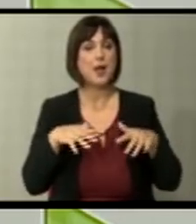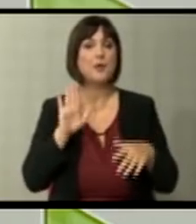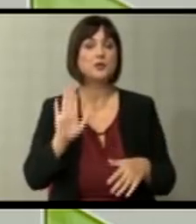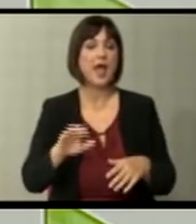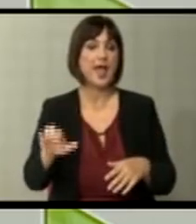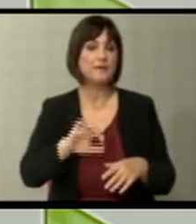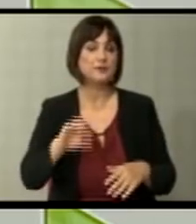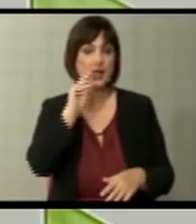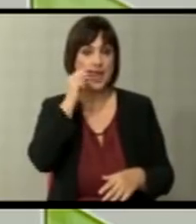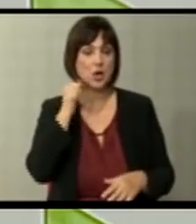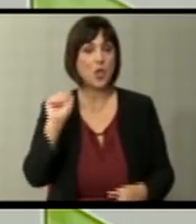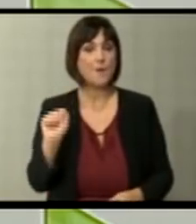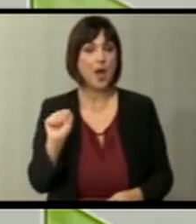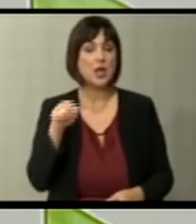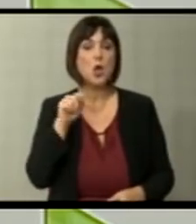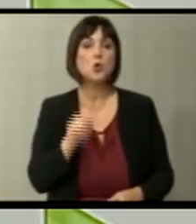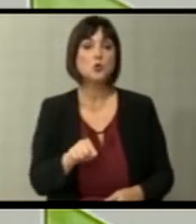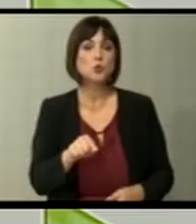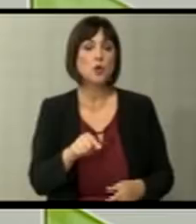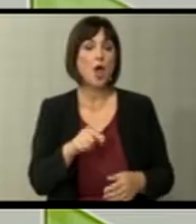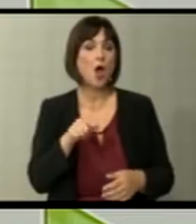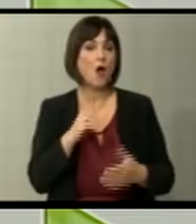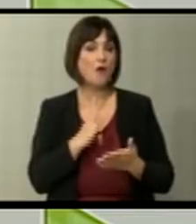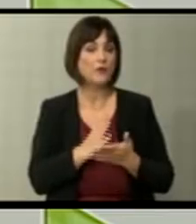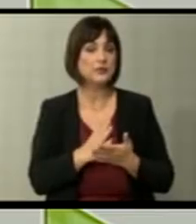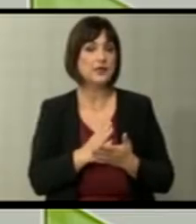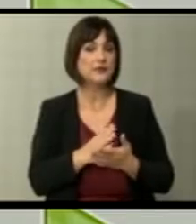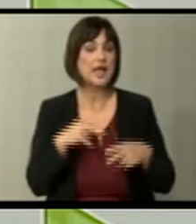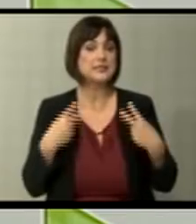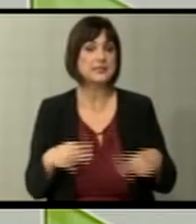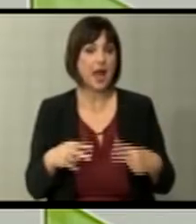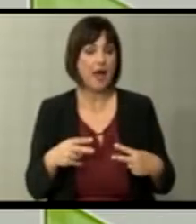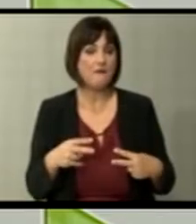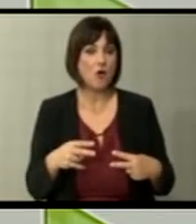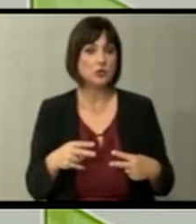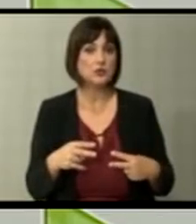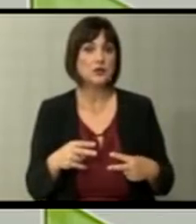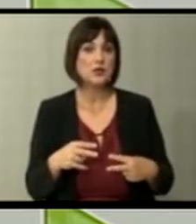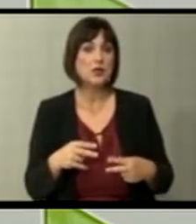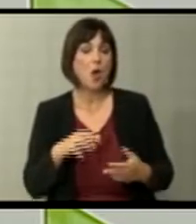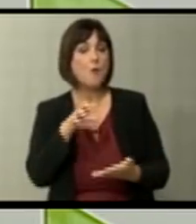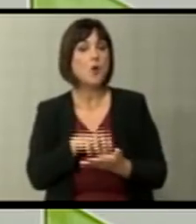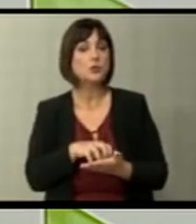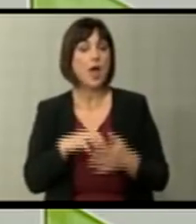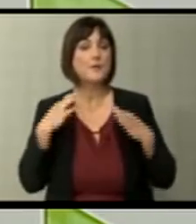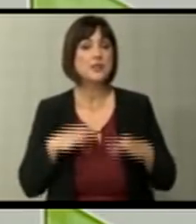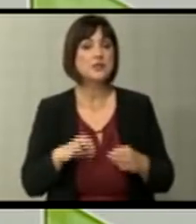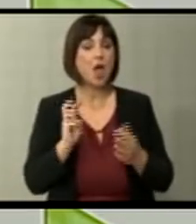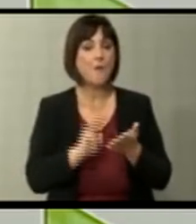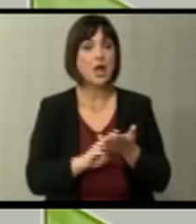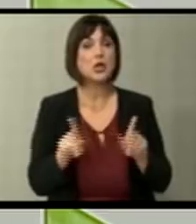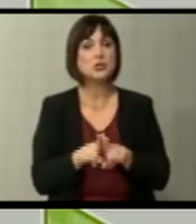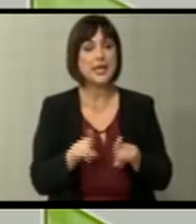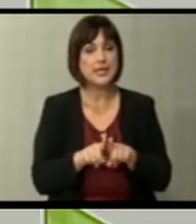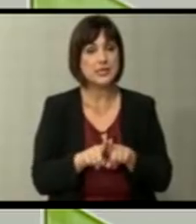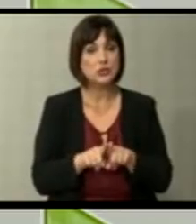страна на Европската народна партија. Тука анимозитетот, односно стравот и позициите на процедателот Макрон се исто